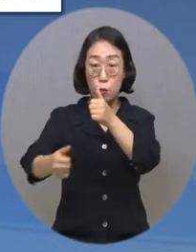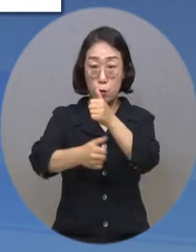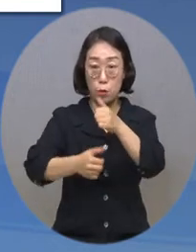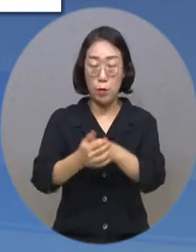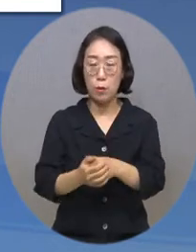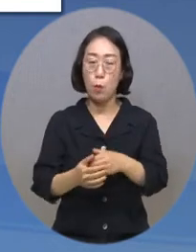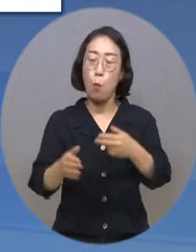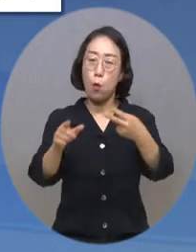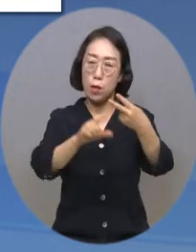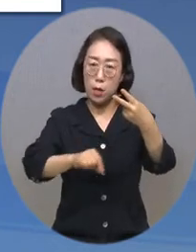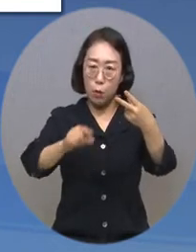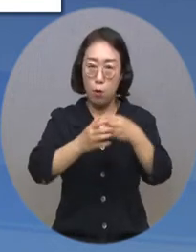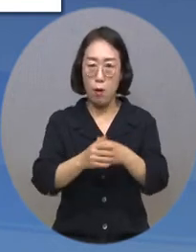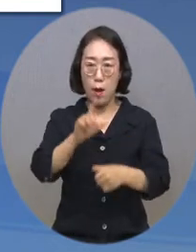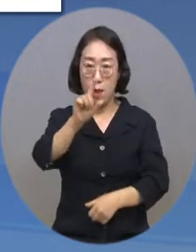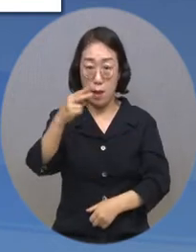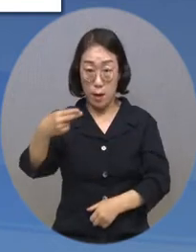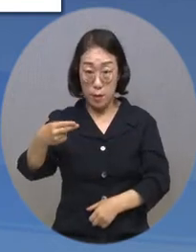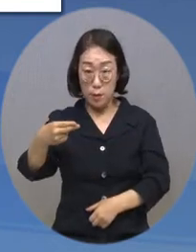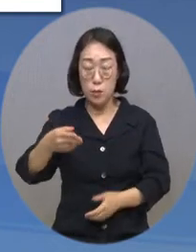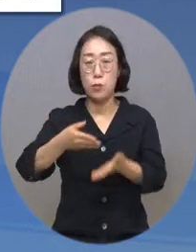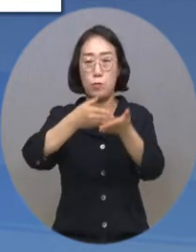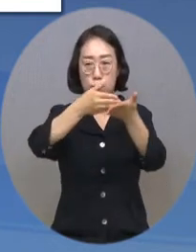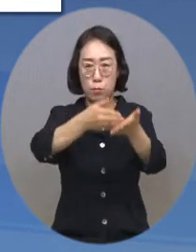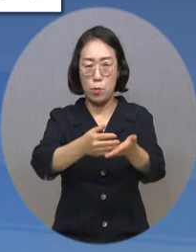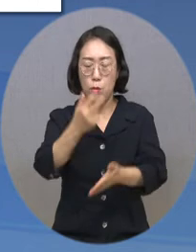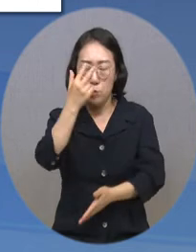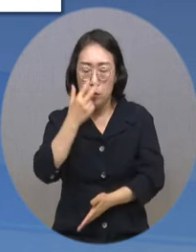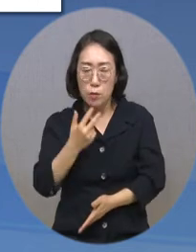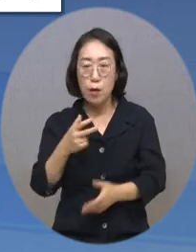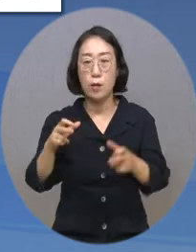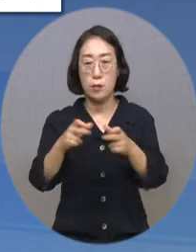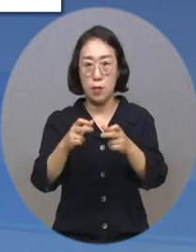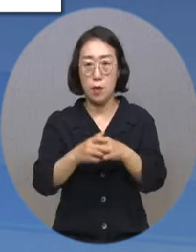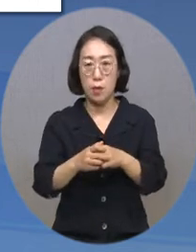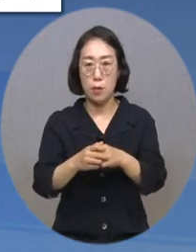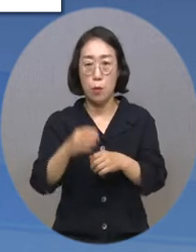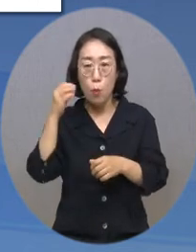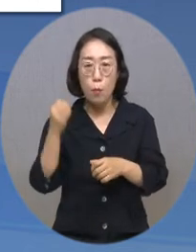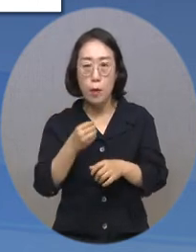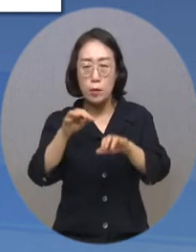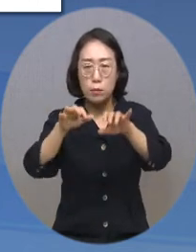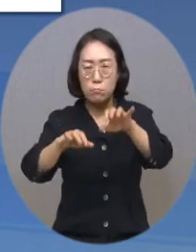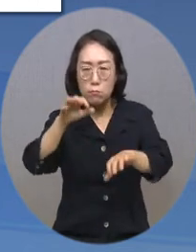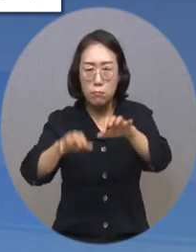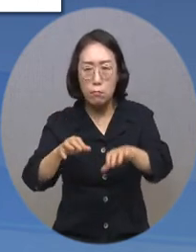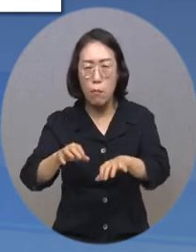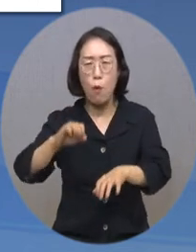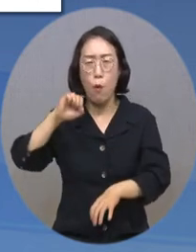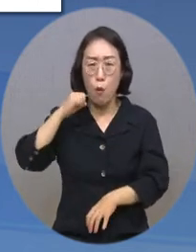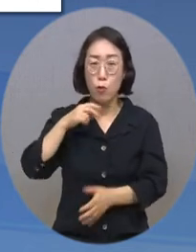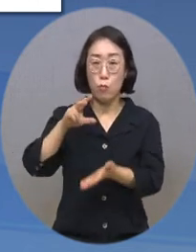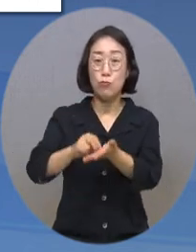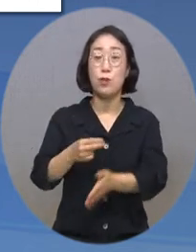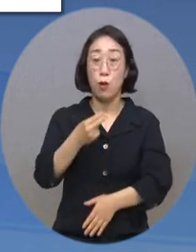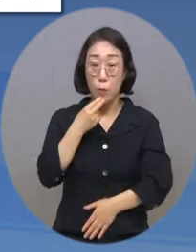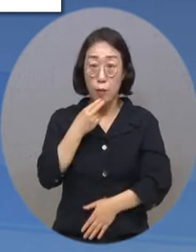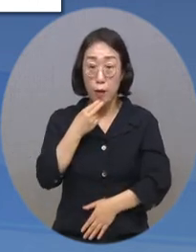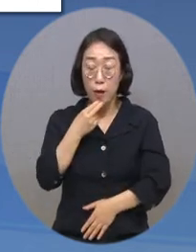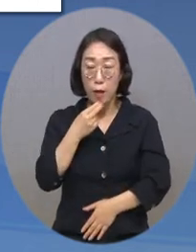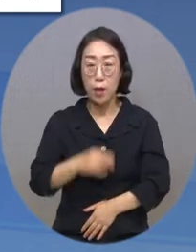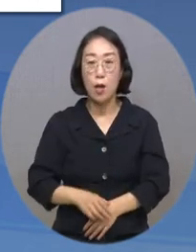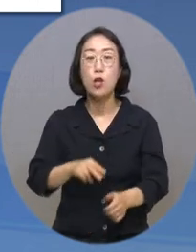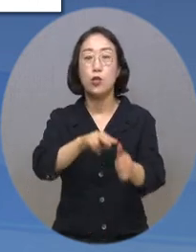2월 LH 사장에게 시각장애인이 청약센터 홈페이지 이용 중 차별을 받지 않도록 분양정보